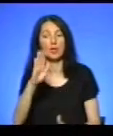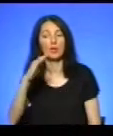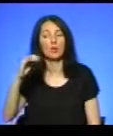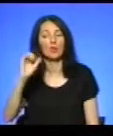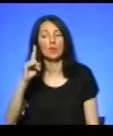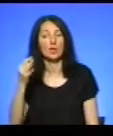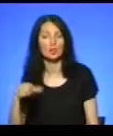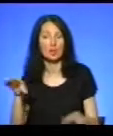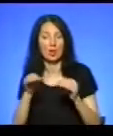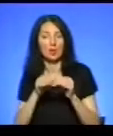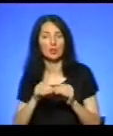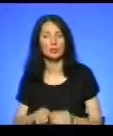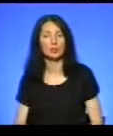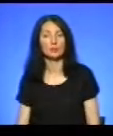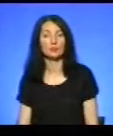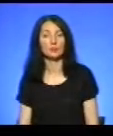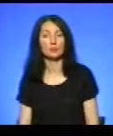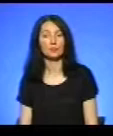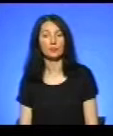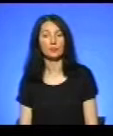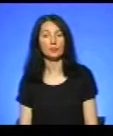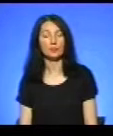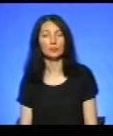Бурак, Юрій Багрій, Андрій Прокопів – Новини.